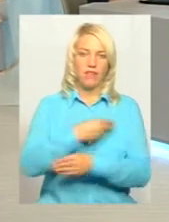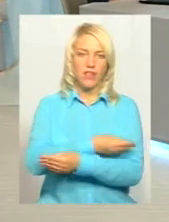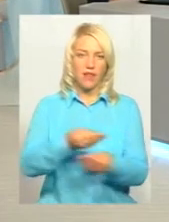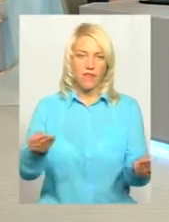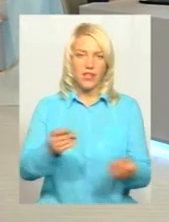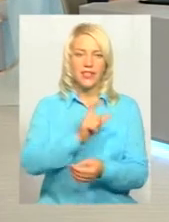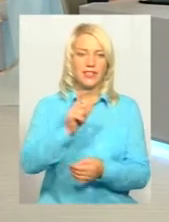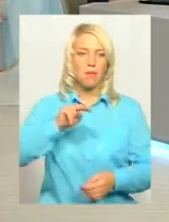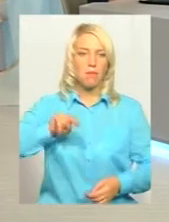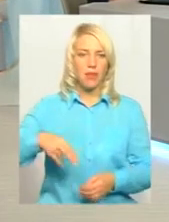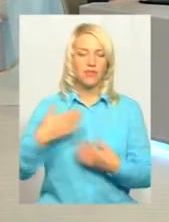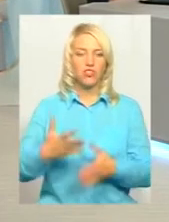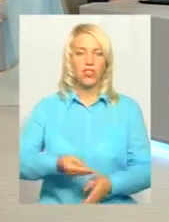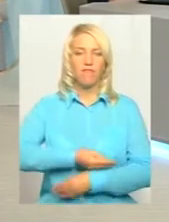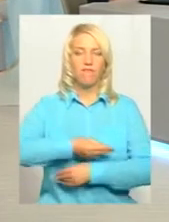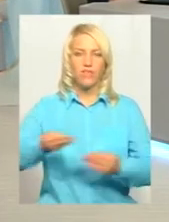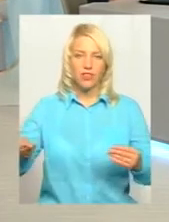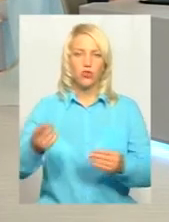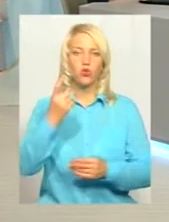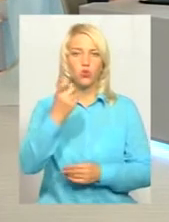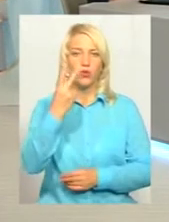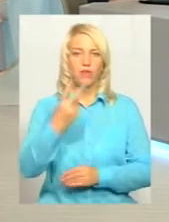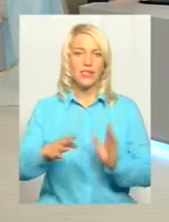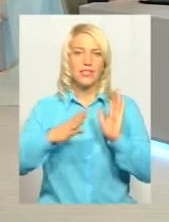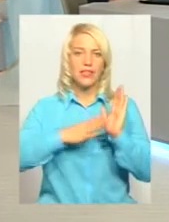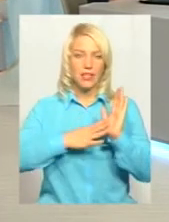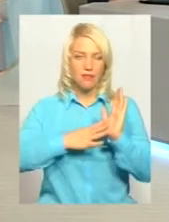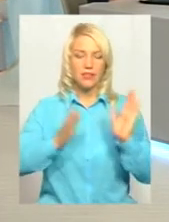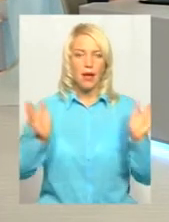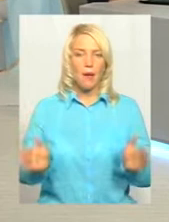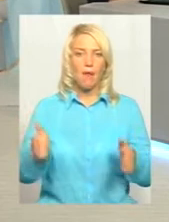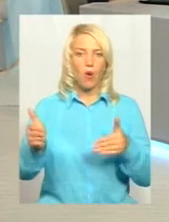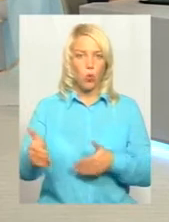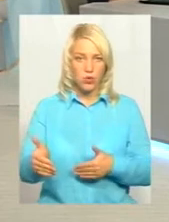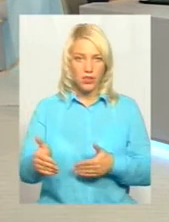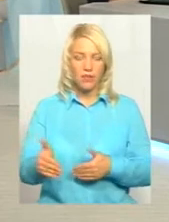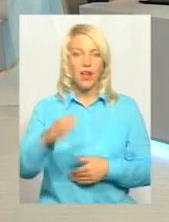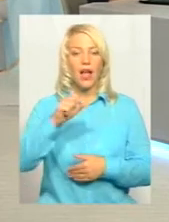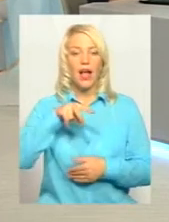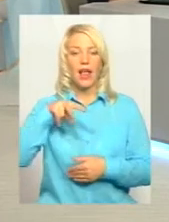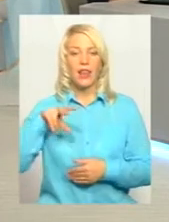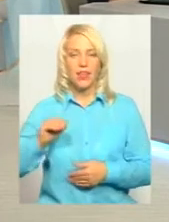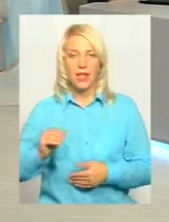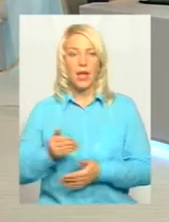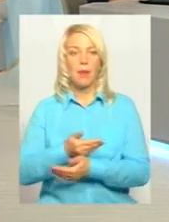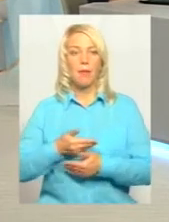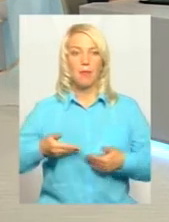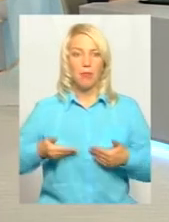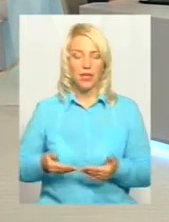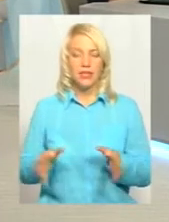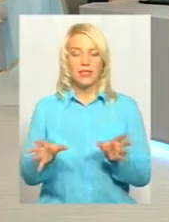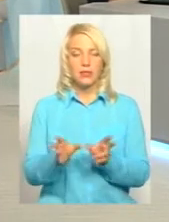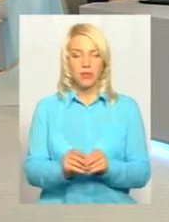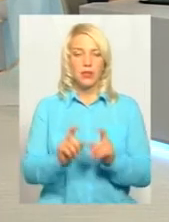видано 129 пакунків. Але ми спільно з